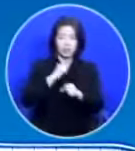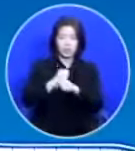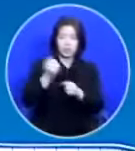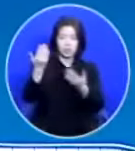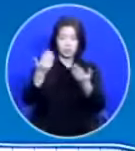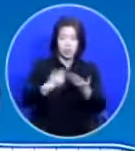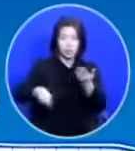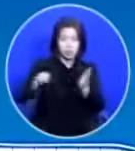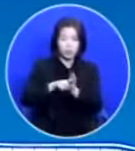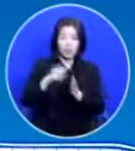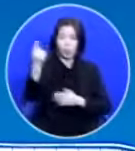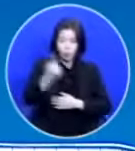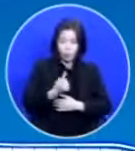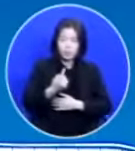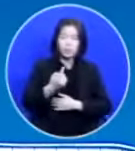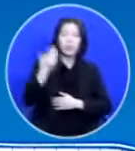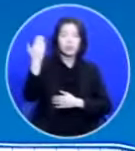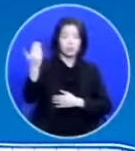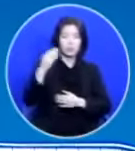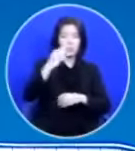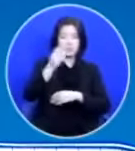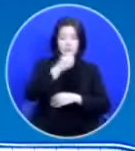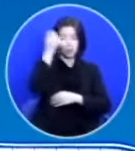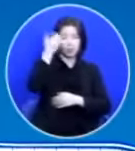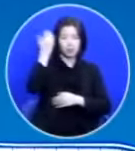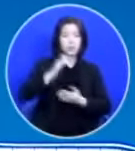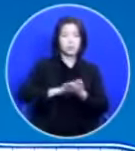성령님이세요 그 점을 잘 아셔야 됩니다